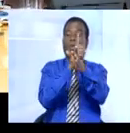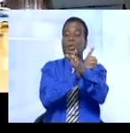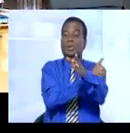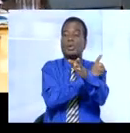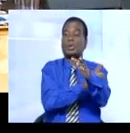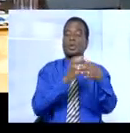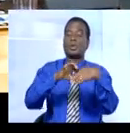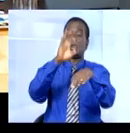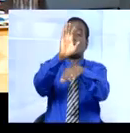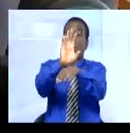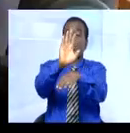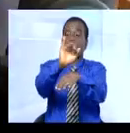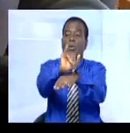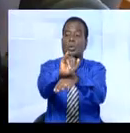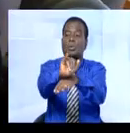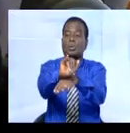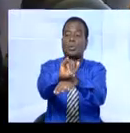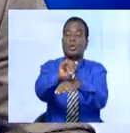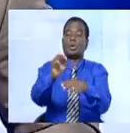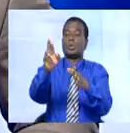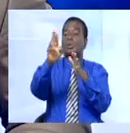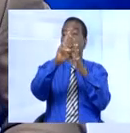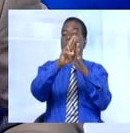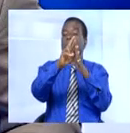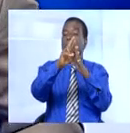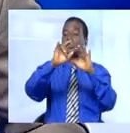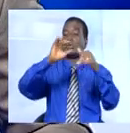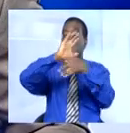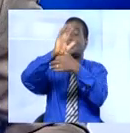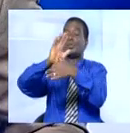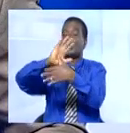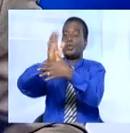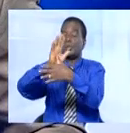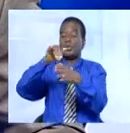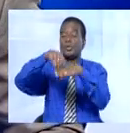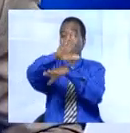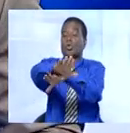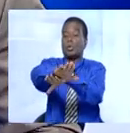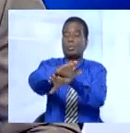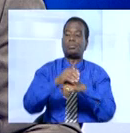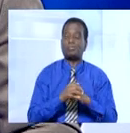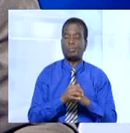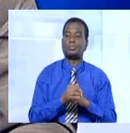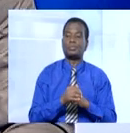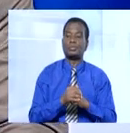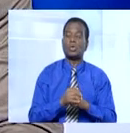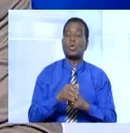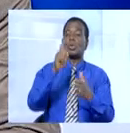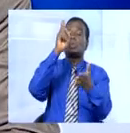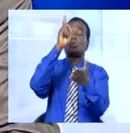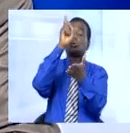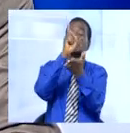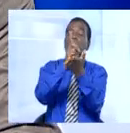de la Côte d'Ivoire. Le reportage de Hawa Touré ce soir à 20h. Le docteur